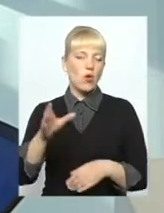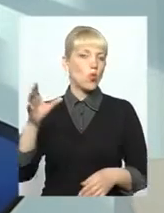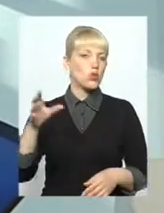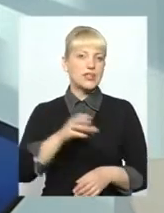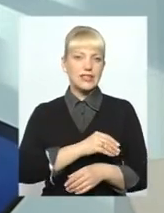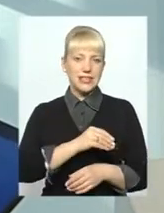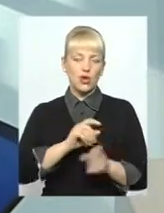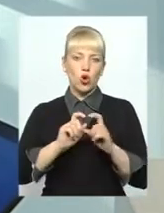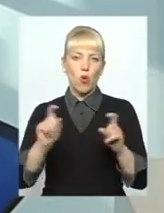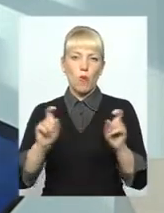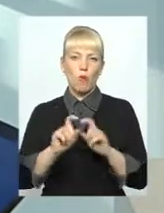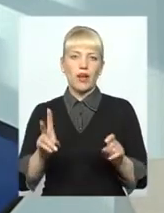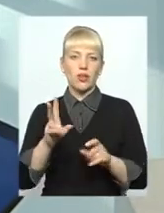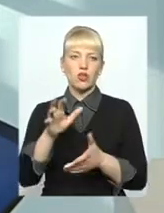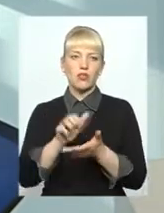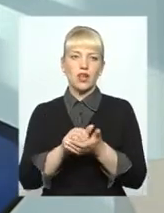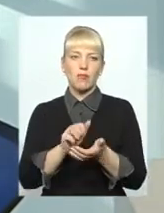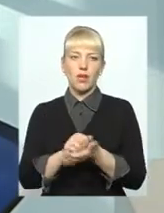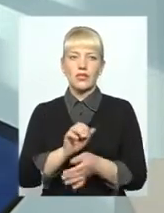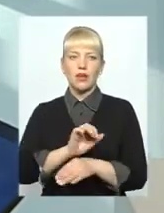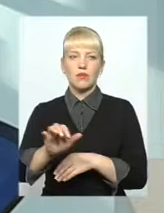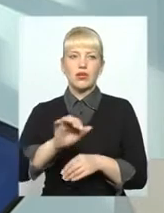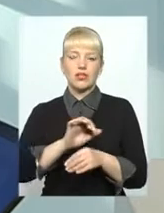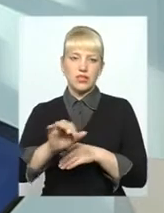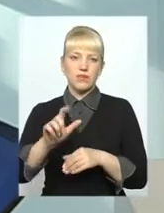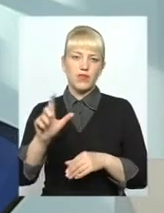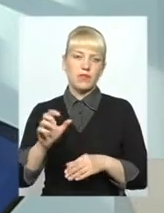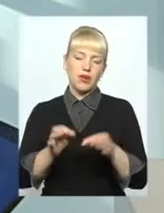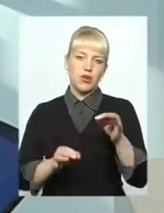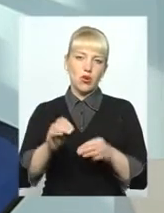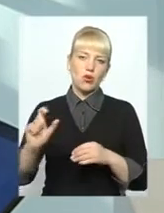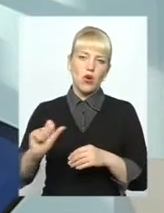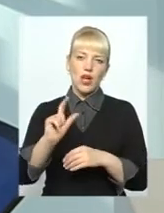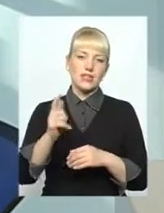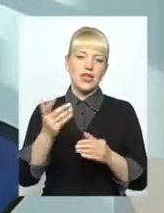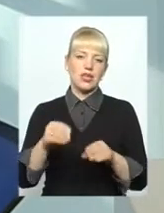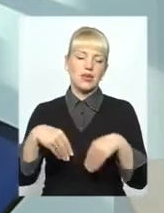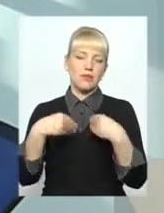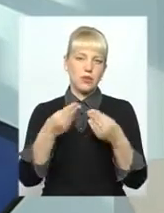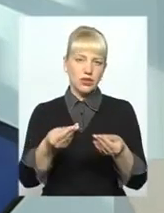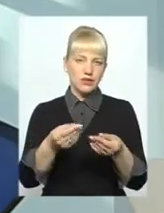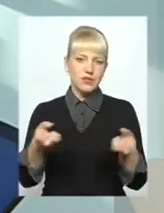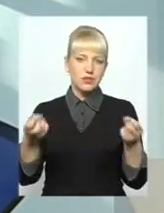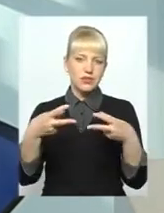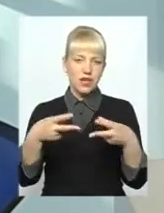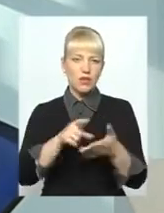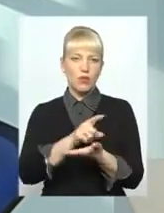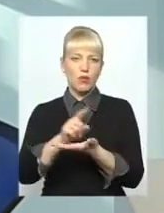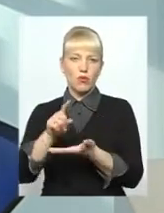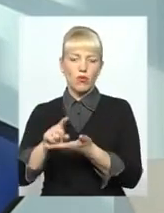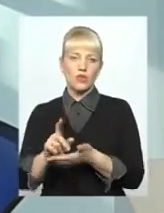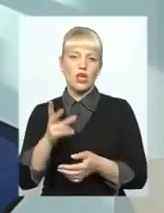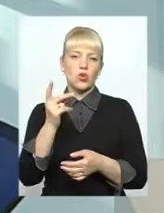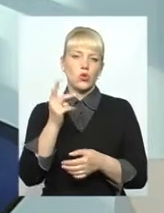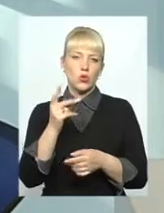компаній, які займаються постачанням природного газу для населення, на яких покладені спеціальні обов'язки. І друга – складова роздрібної